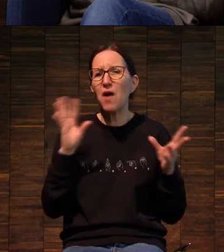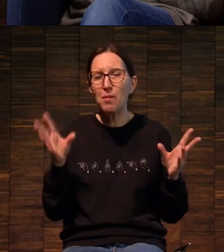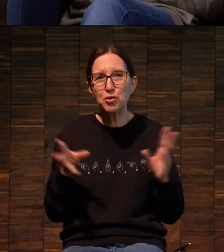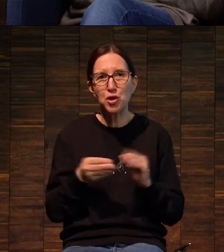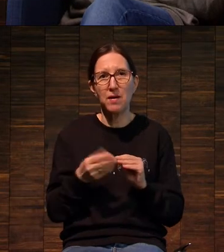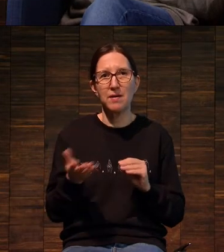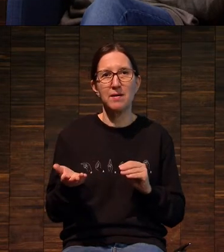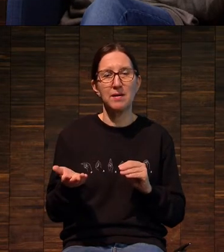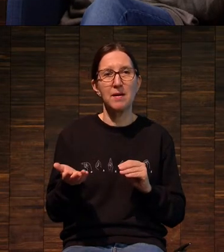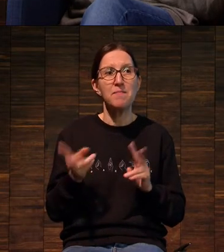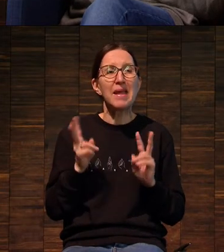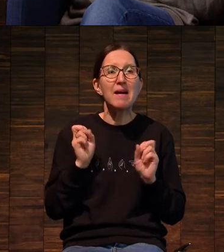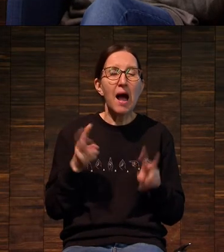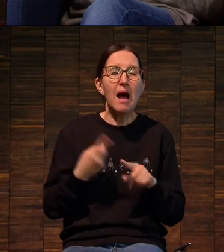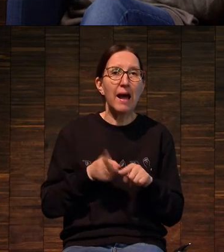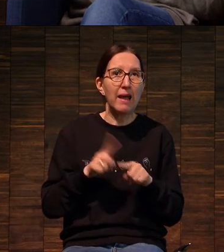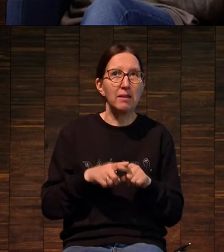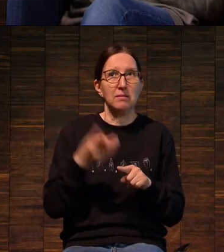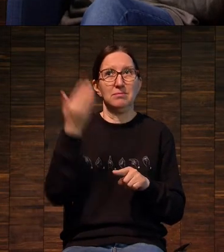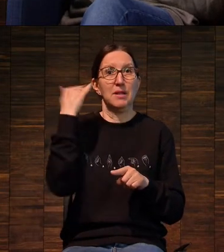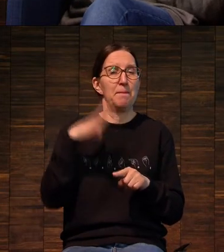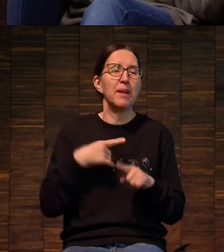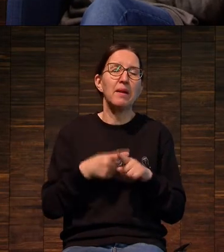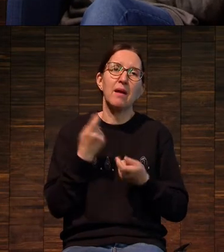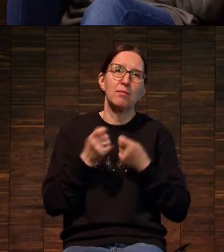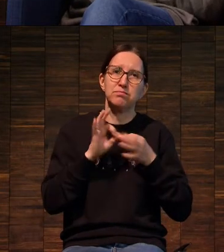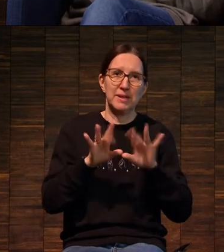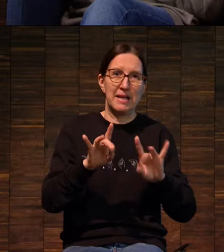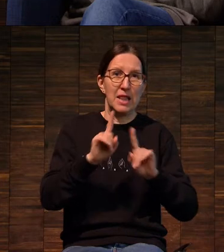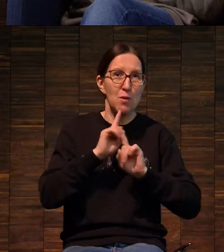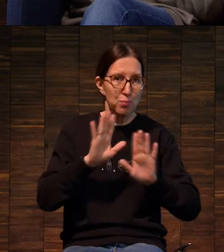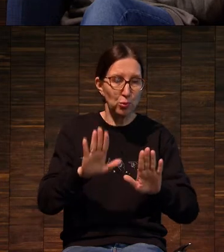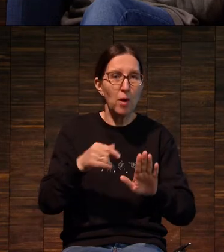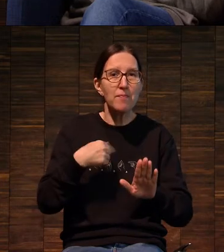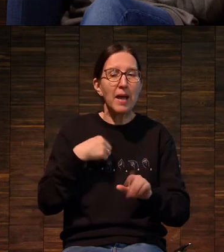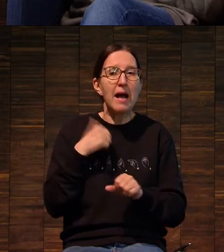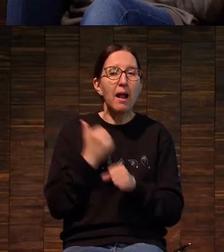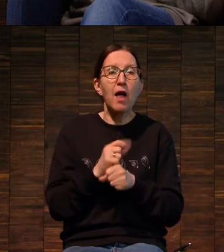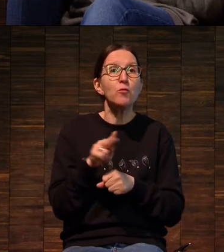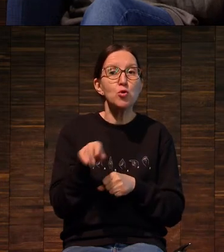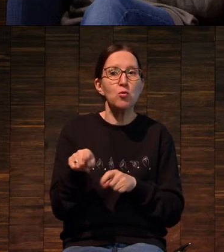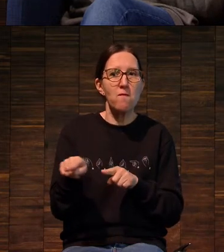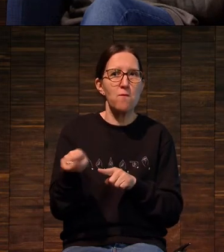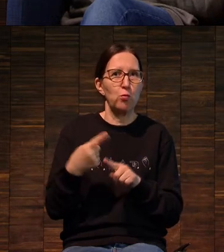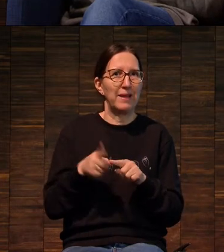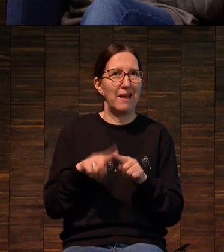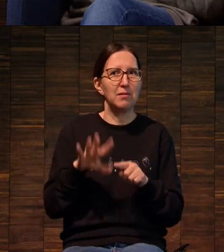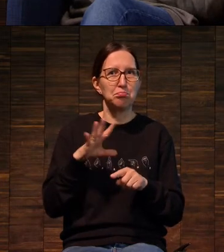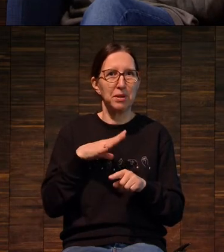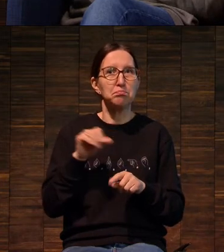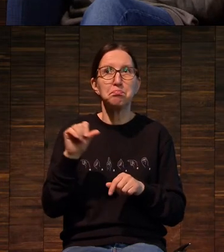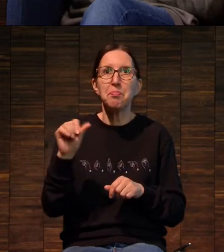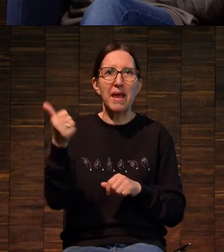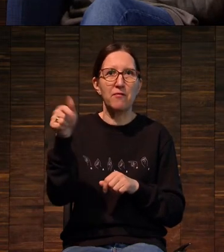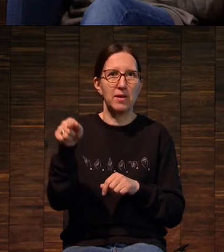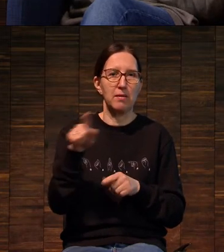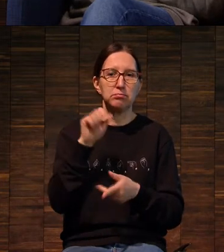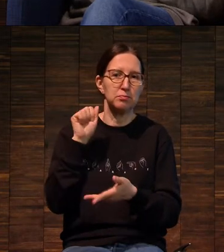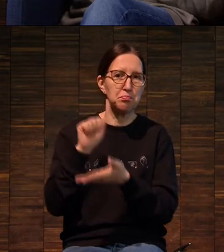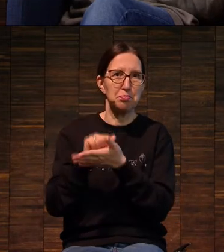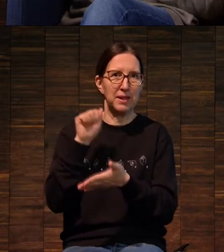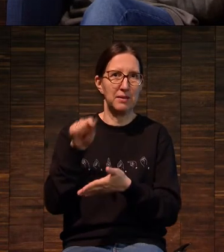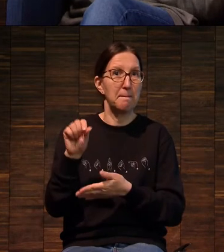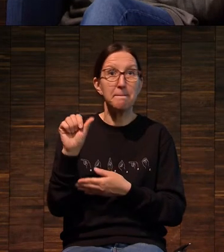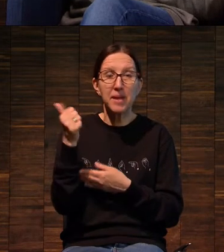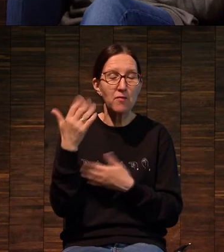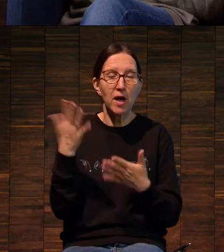как это работало, я сейчас не буду этого касаться. Для нас важно, что это был, собственно, первый импринт, первый